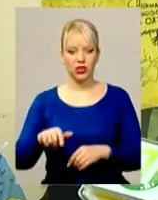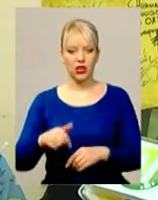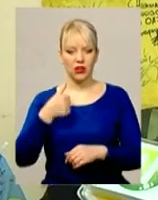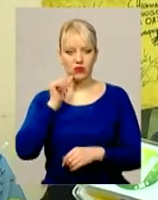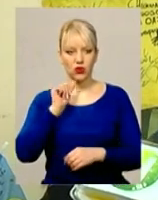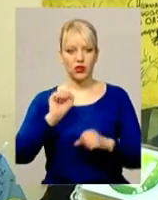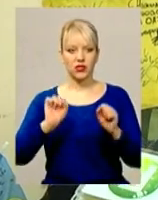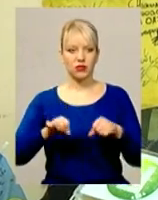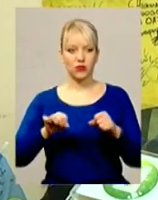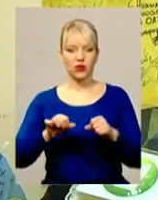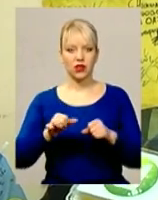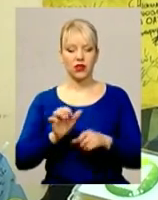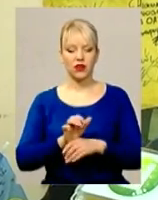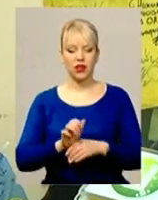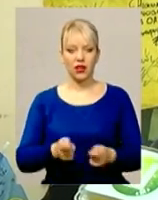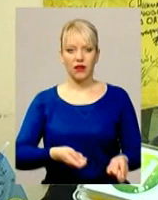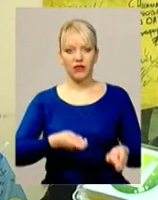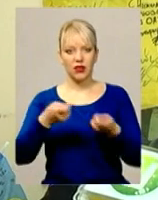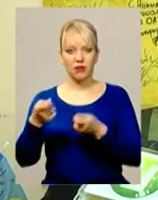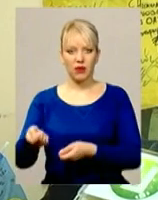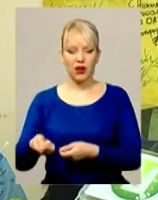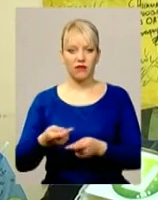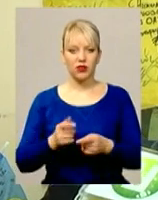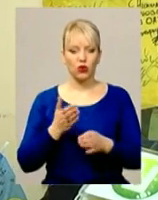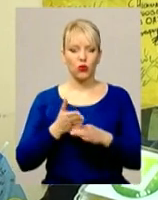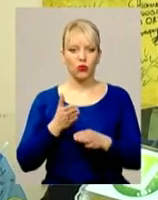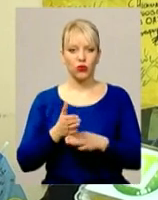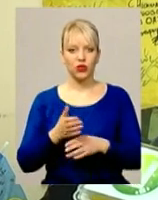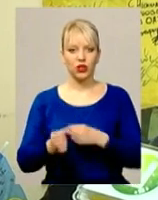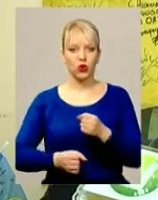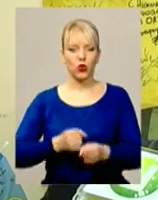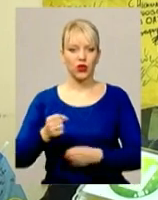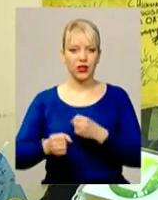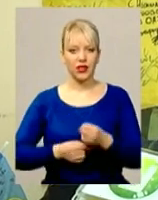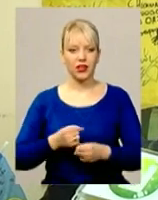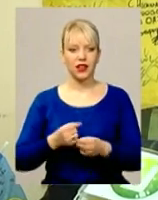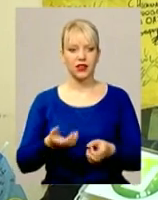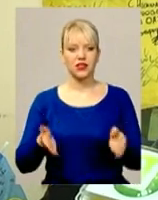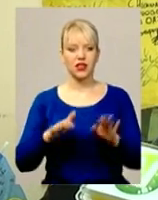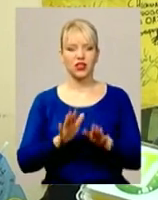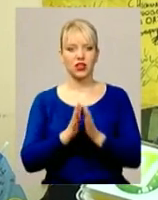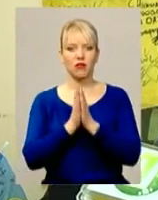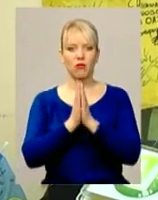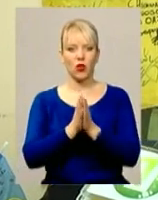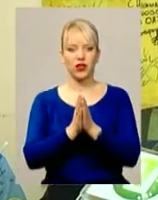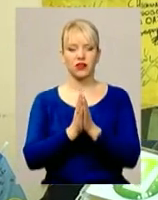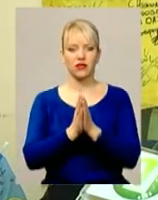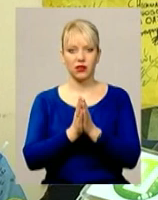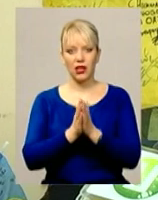їх відправити, допомогти доїхати. Залишається нам лише молитва і